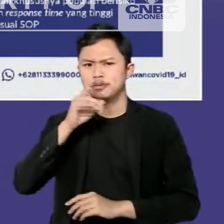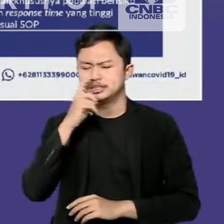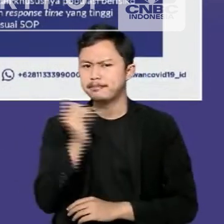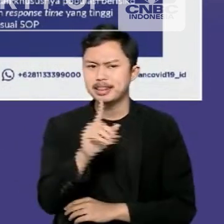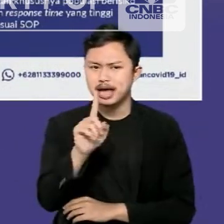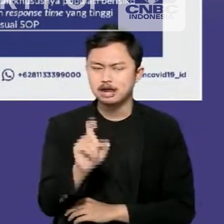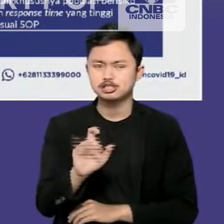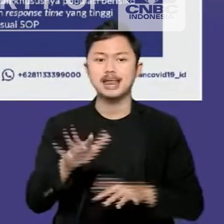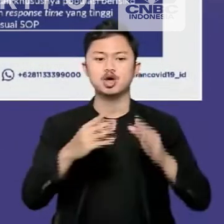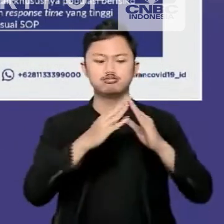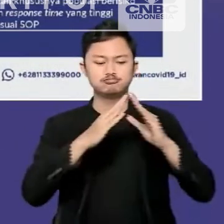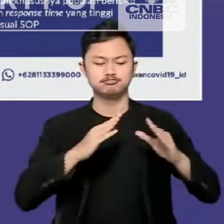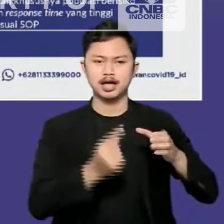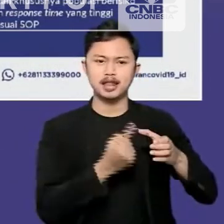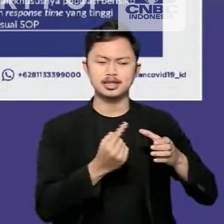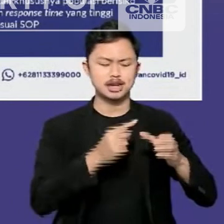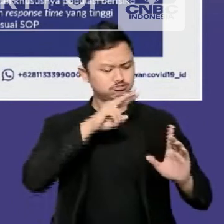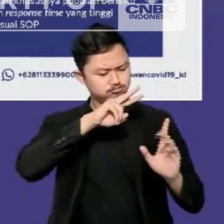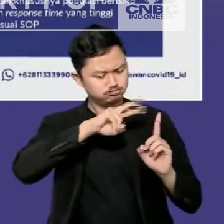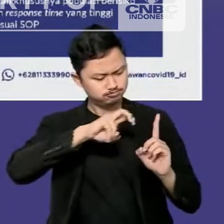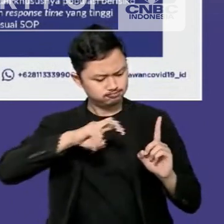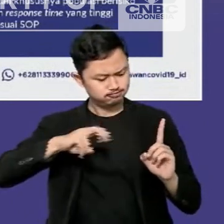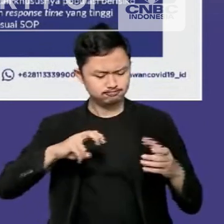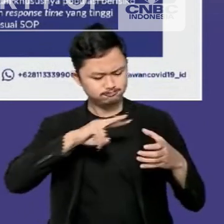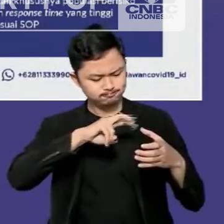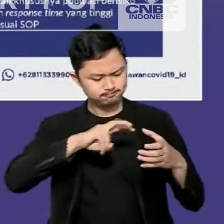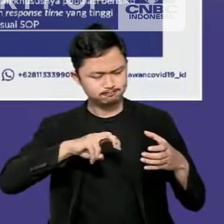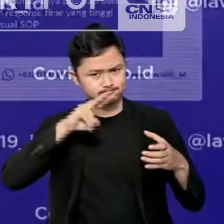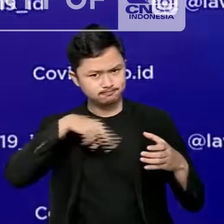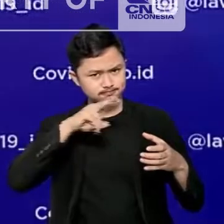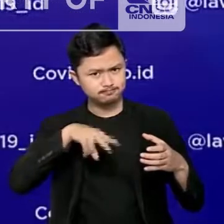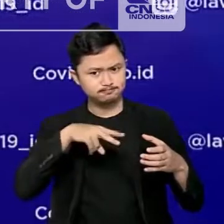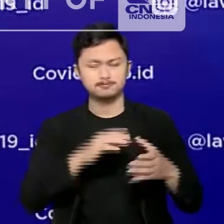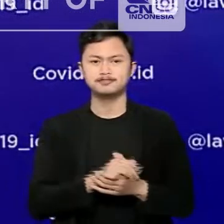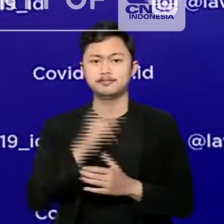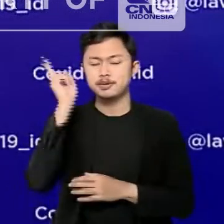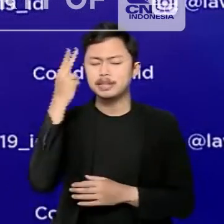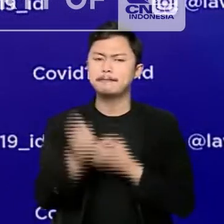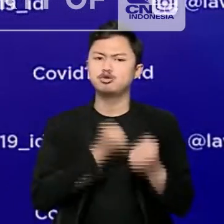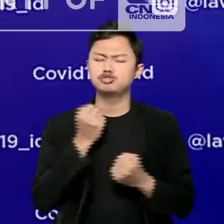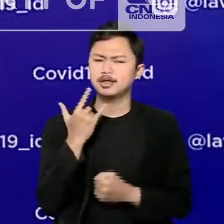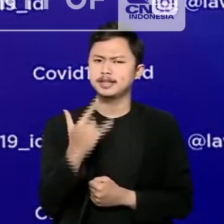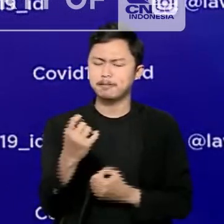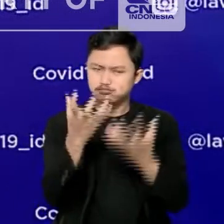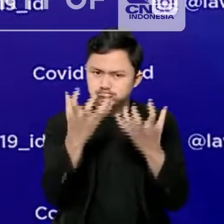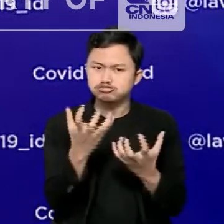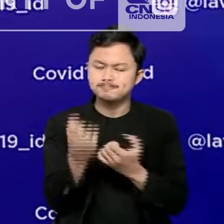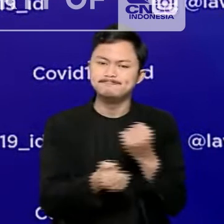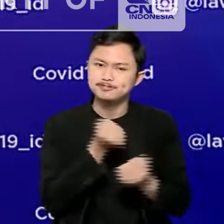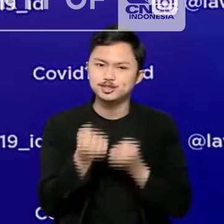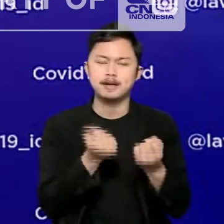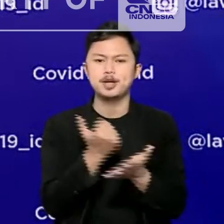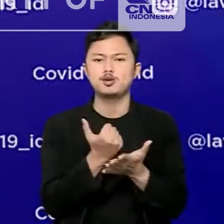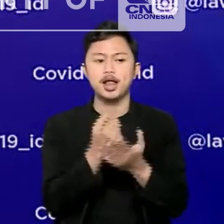melakukan pengawasan karantina secara ketat. Pemerintah selalu berupaya keras menyelesaikan berbagai